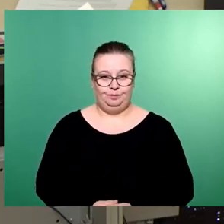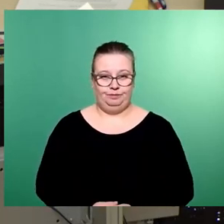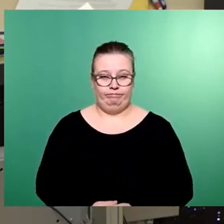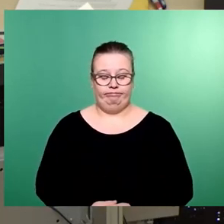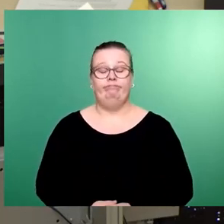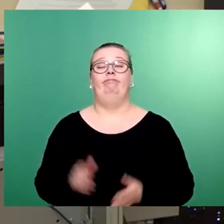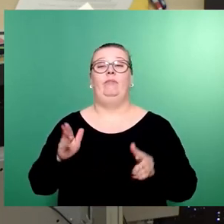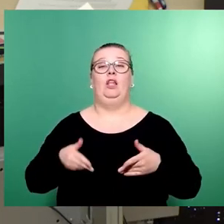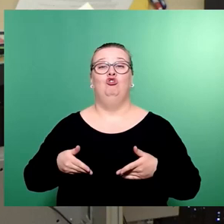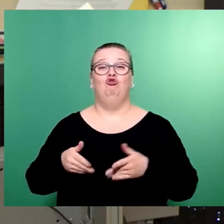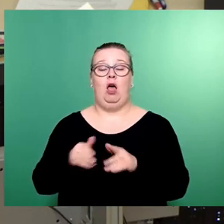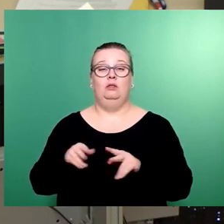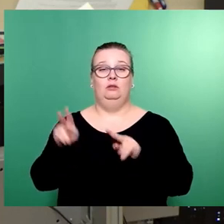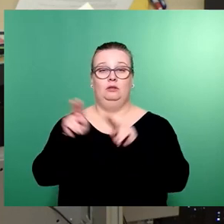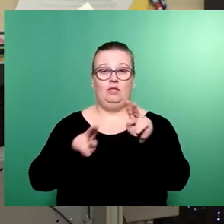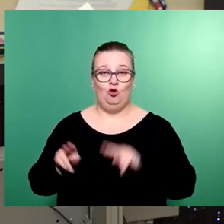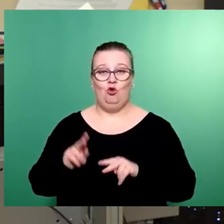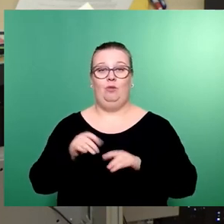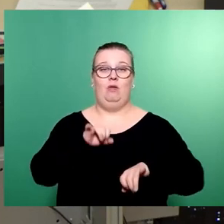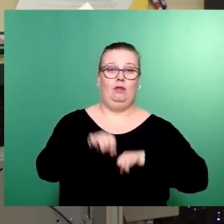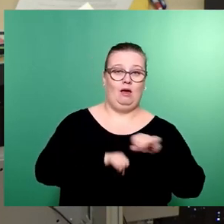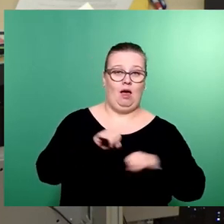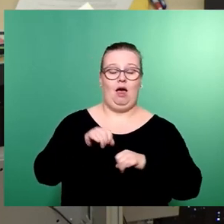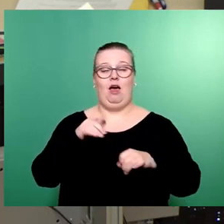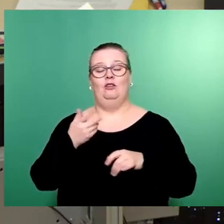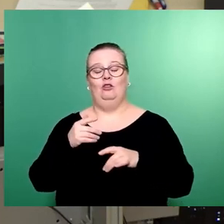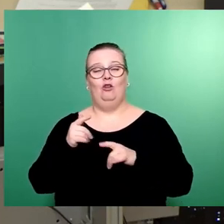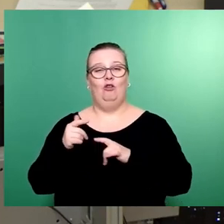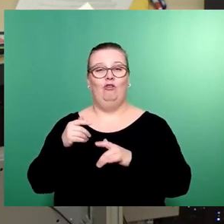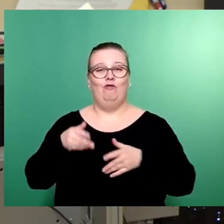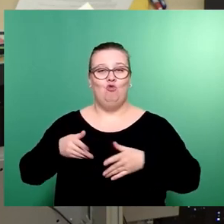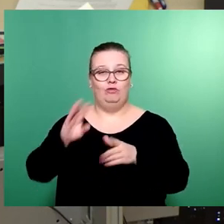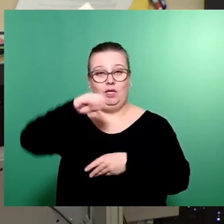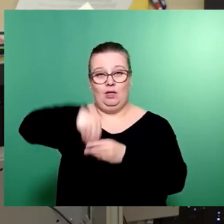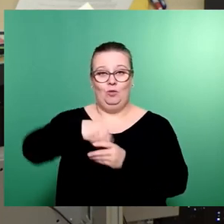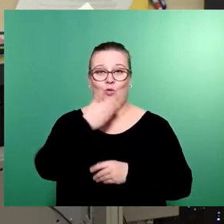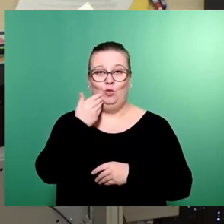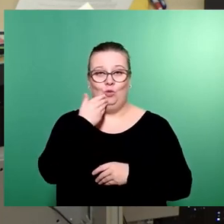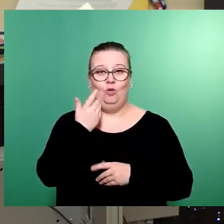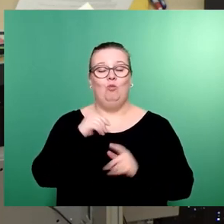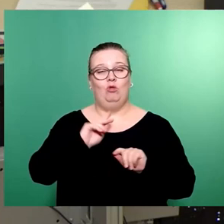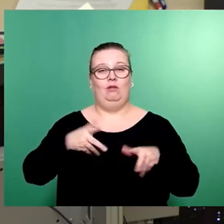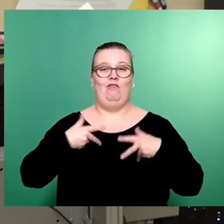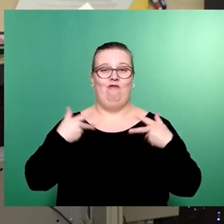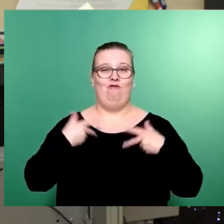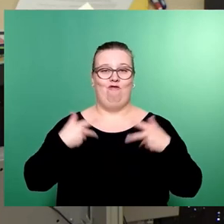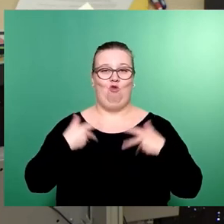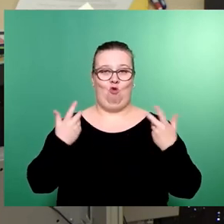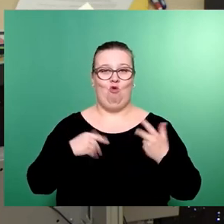Dass Straßensanierungen mit Draht- und Fußwegen im Haushalt enthalten sind, ist keine Selbstverständlichkeit und wir freuen uns, dass es das gibt.